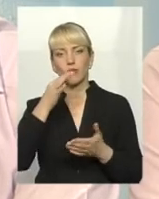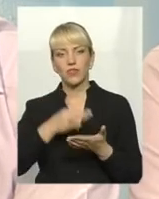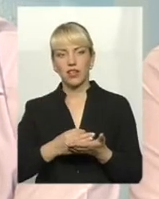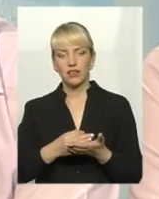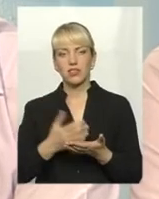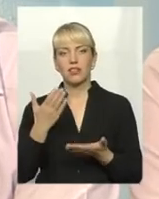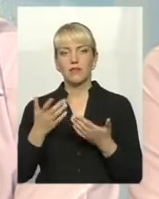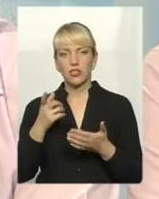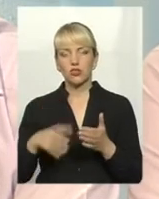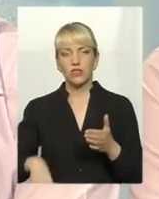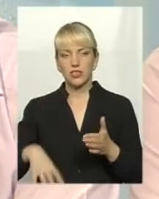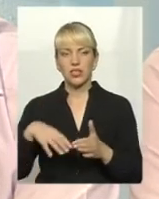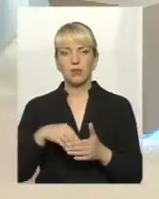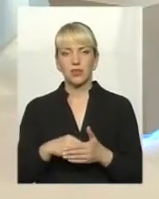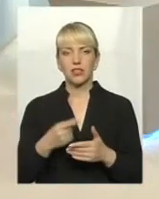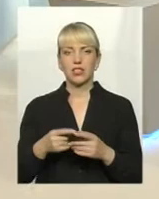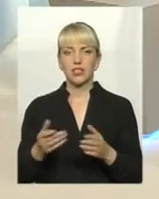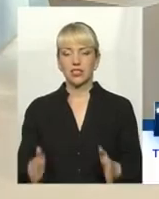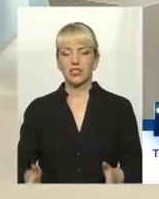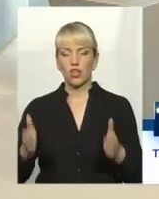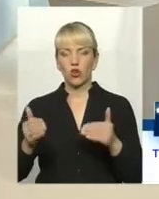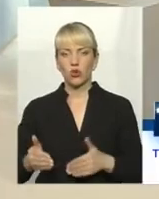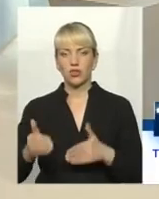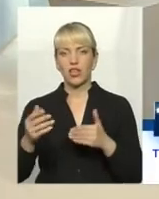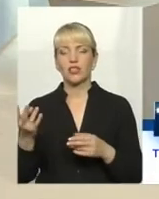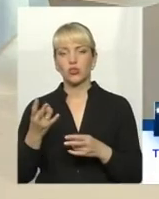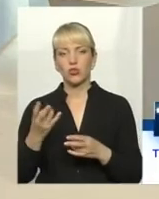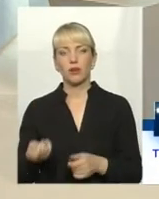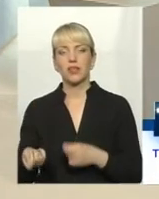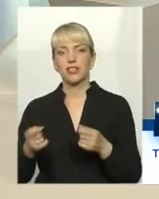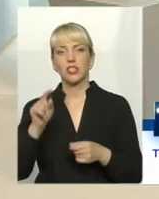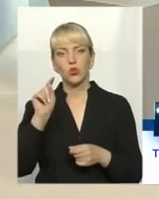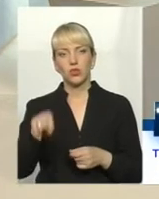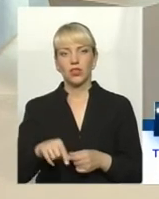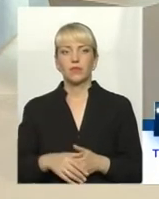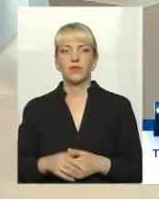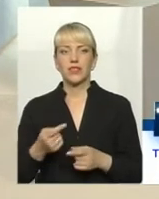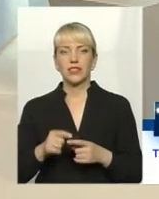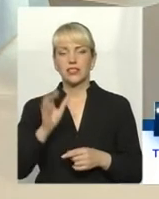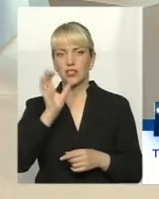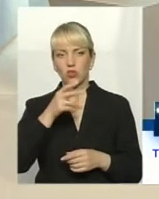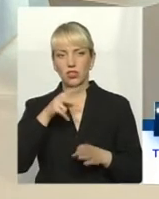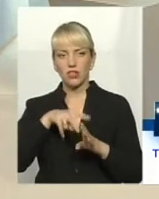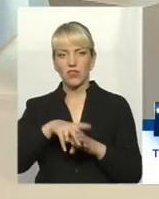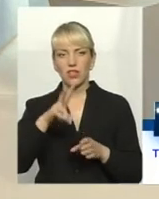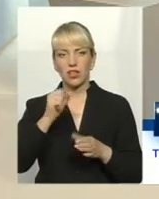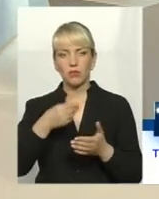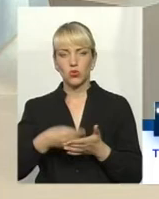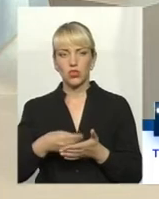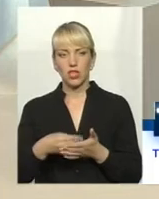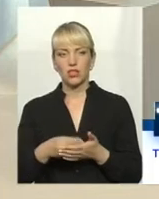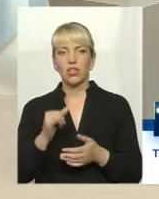це заплатили, за те, що та урна, стоячи контейнер, то можливо туди потрібно нести. Адже це серйозне навантаження на бюджет і